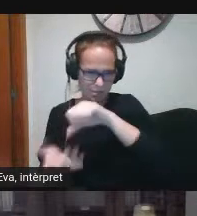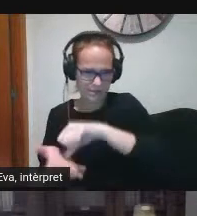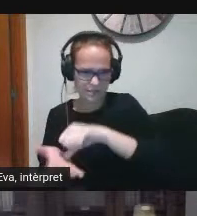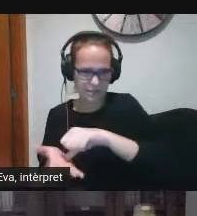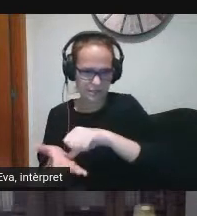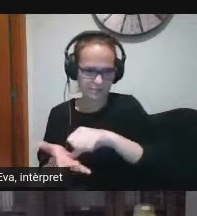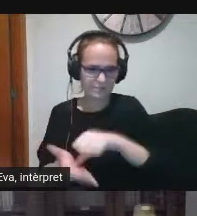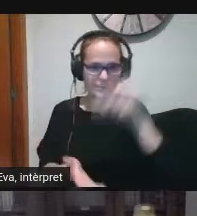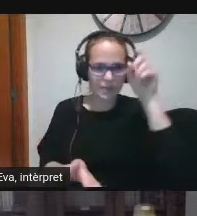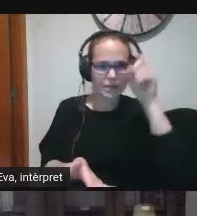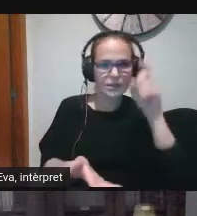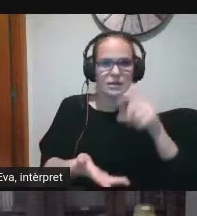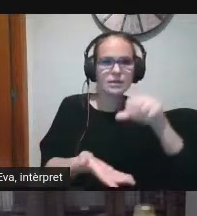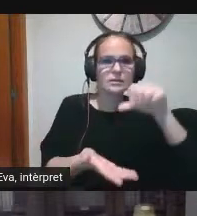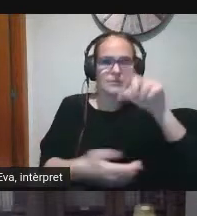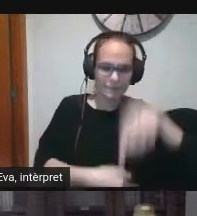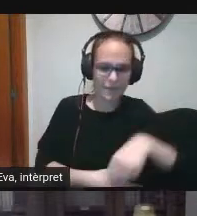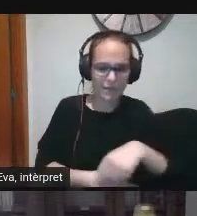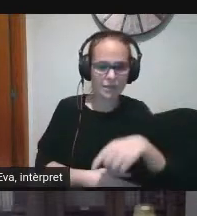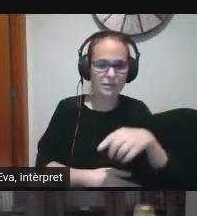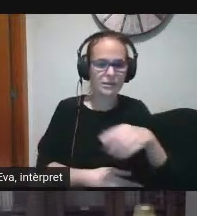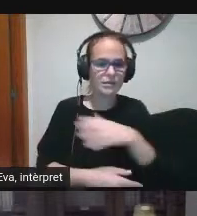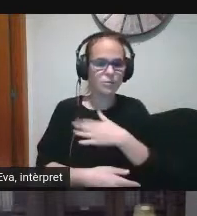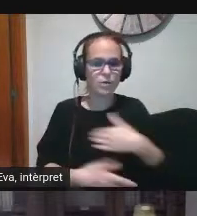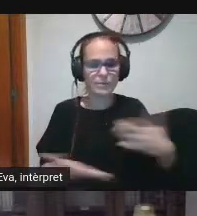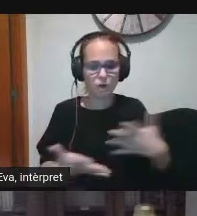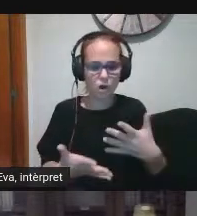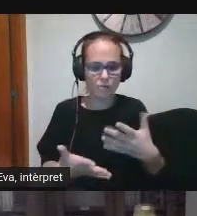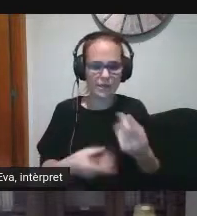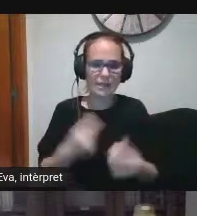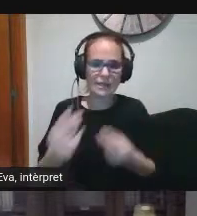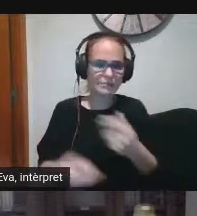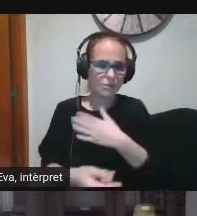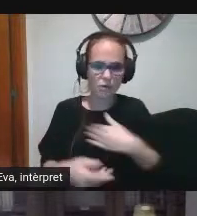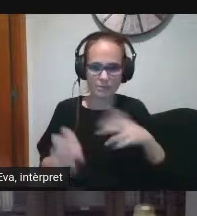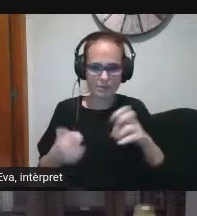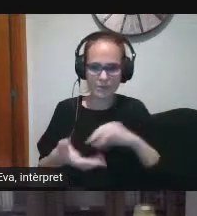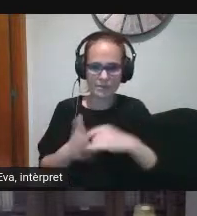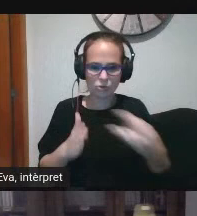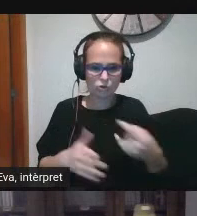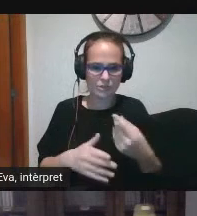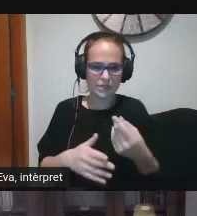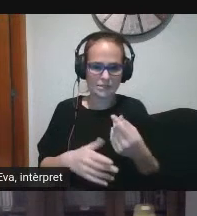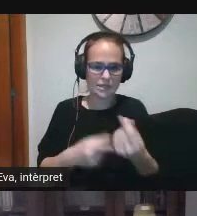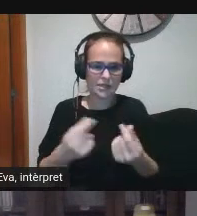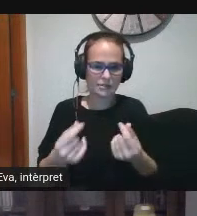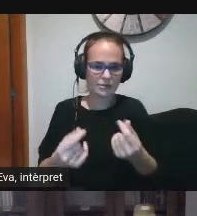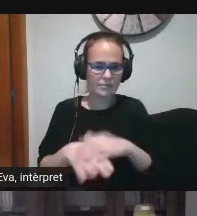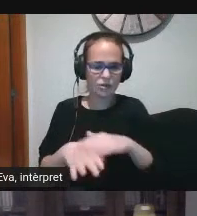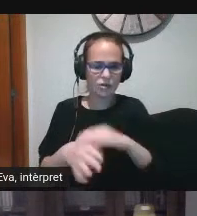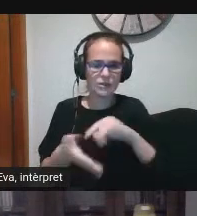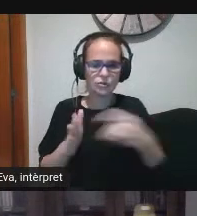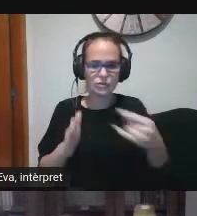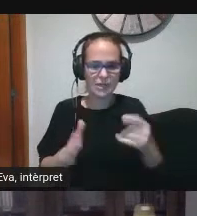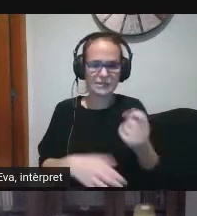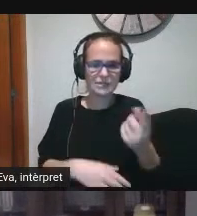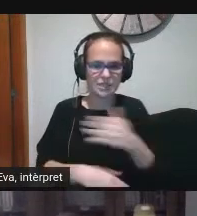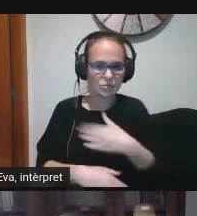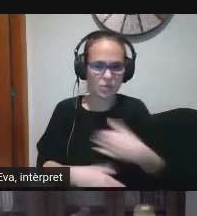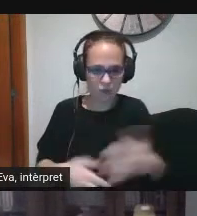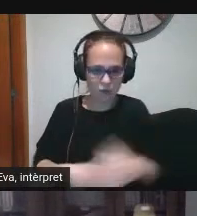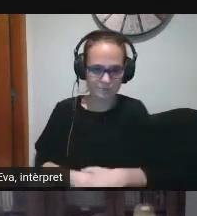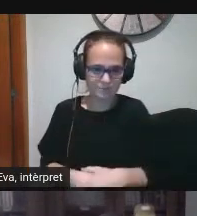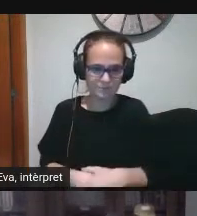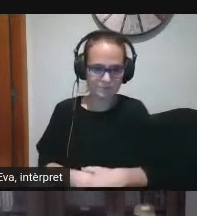com volem ser i a quin ritme volem anar en relació a les tecnologies digitals és una imatge